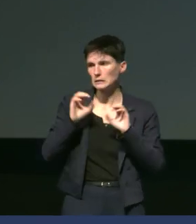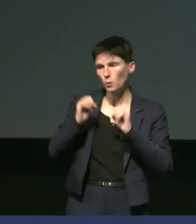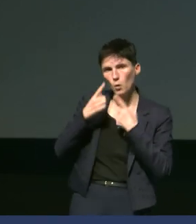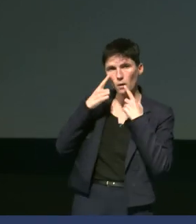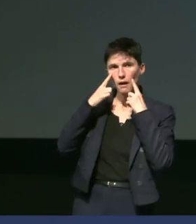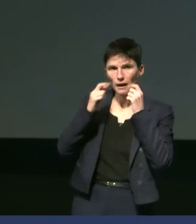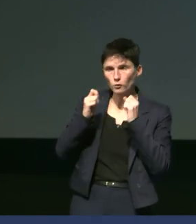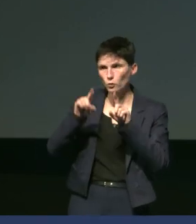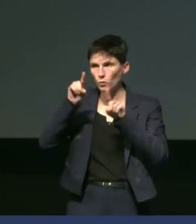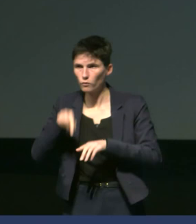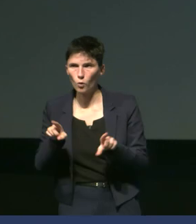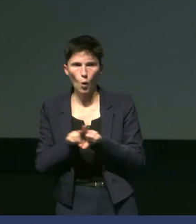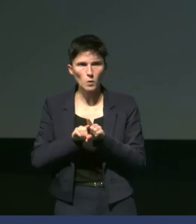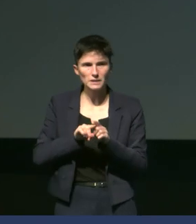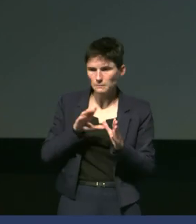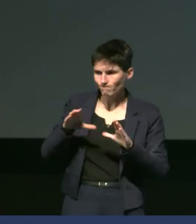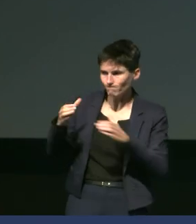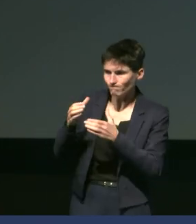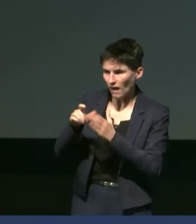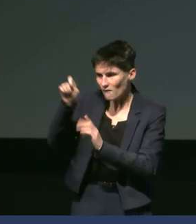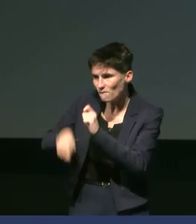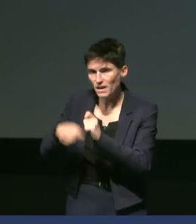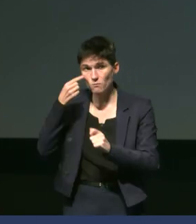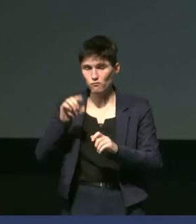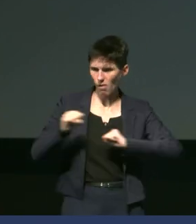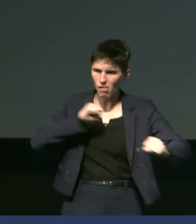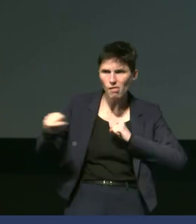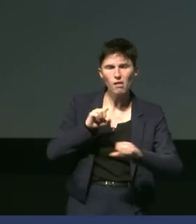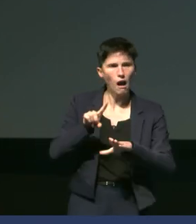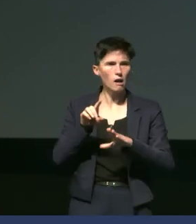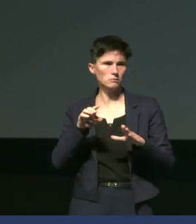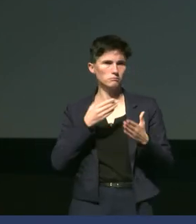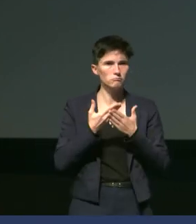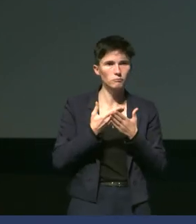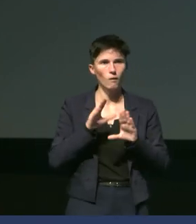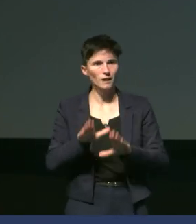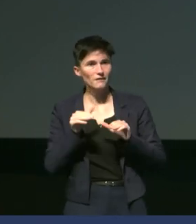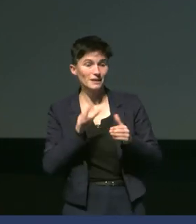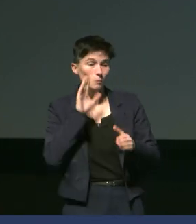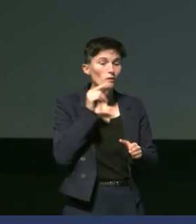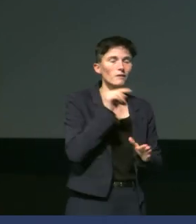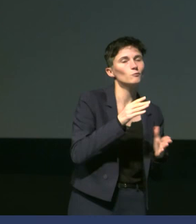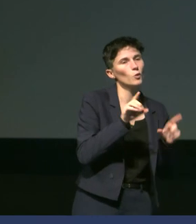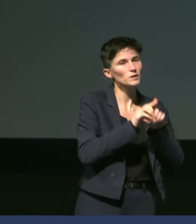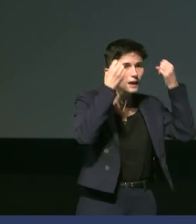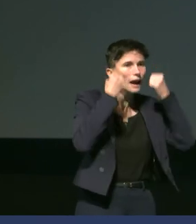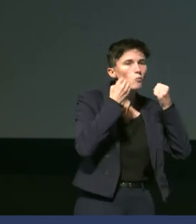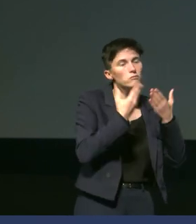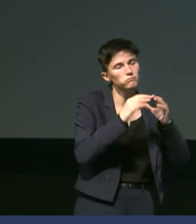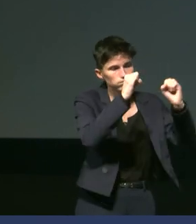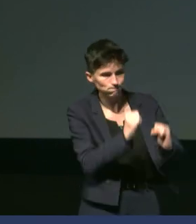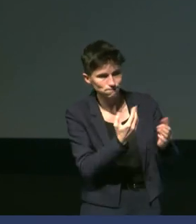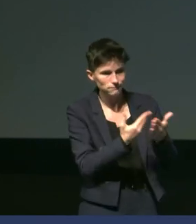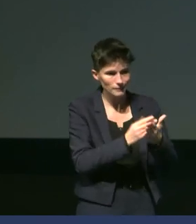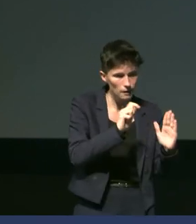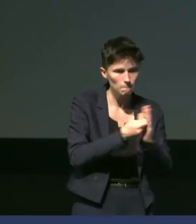les immobiliser pour pas qu'ils se débattent et pas non plus qu'ils perdent trop d'énergie. Donc on met tout de suite la cagoule. C'est des espèces qui ont, en tout cas à l'état adulte, les